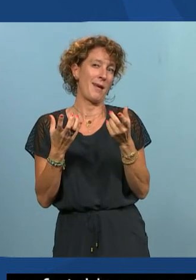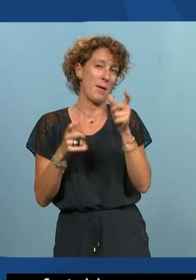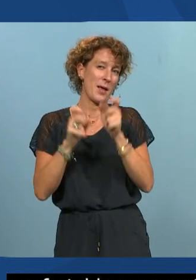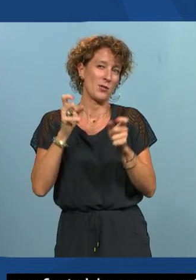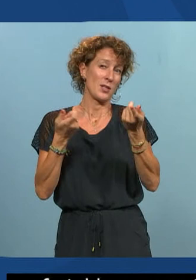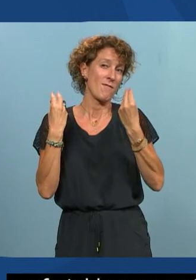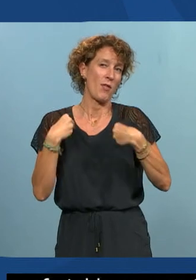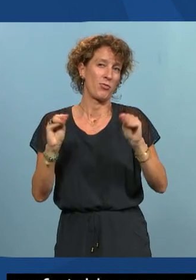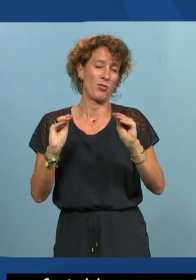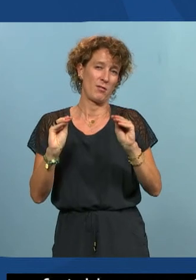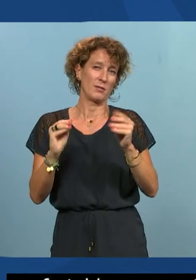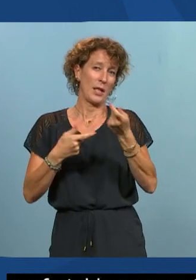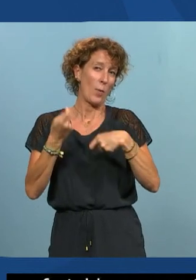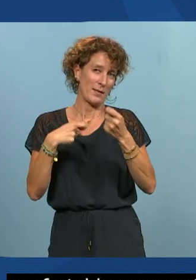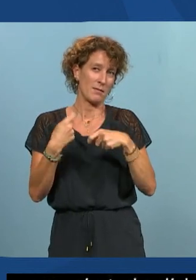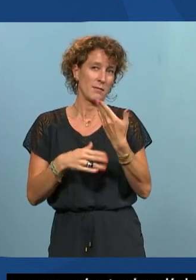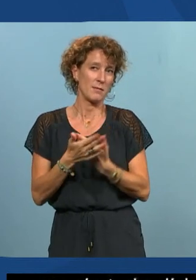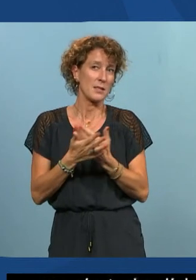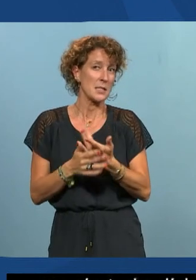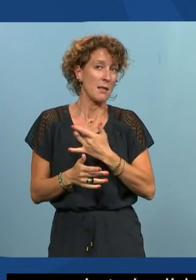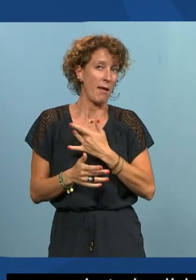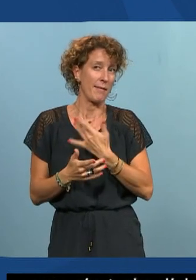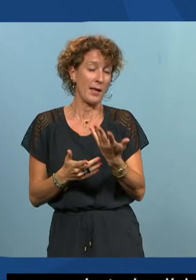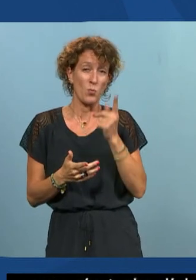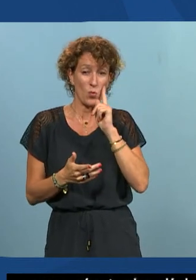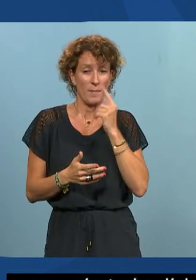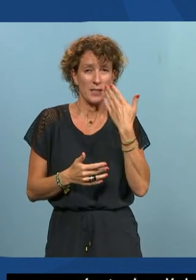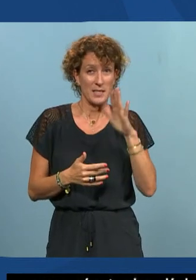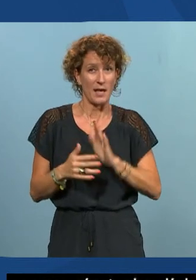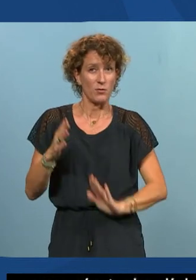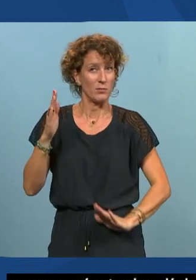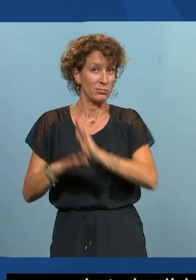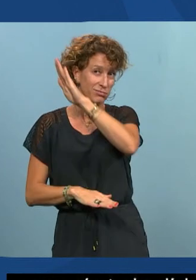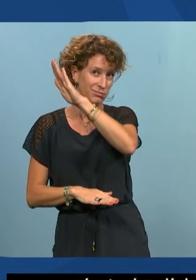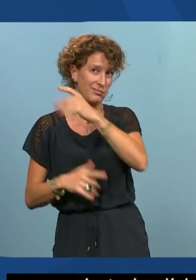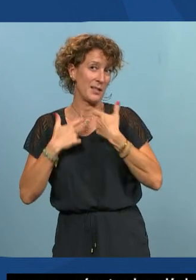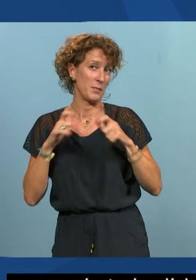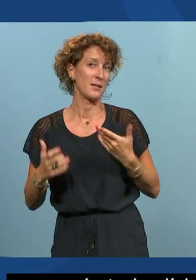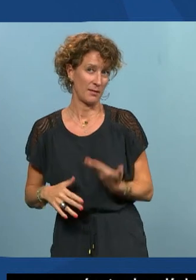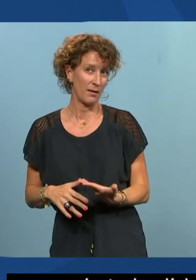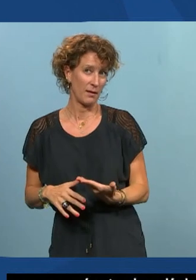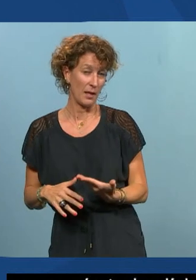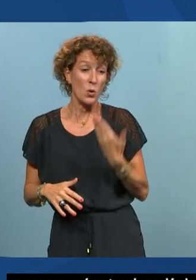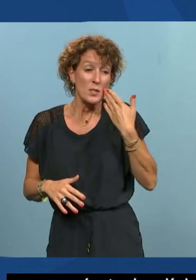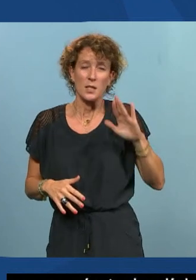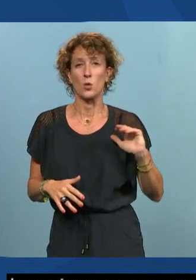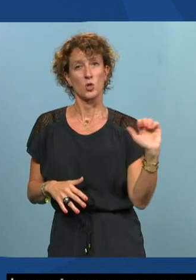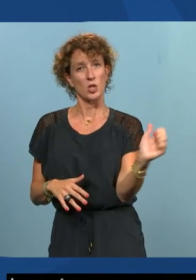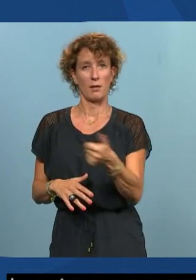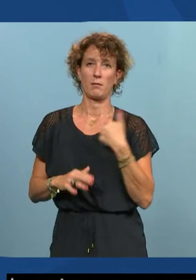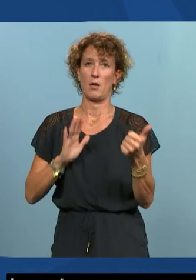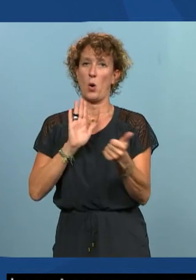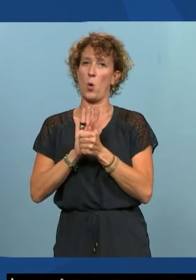au sens littéral du terme c'est bon signe dans un sens parce que ça veut dire que c'est un sujet qui est en train de monter là où il faut être clair c'est chacun son rôle